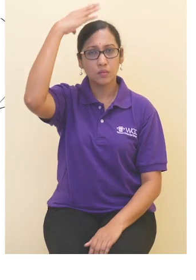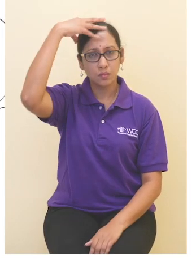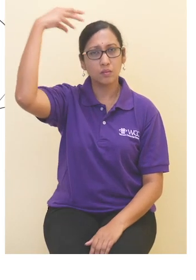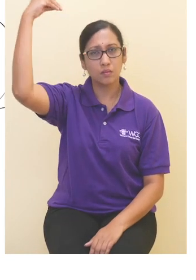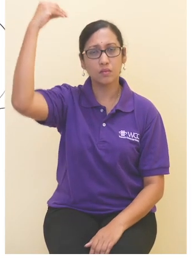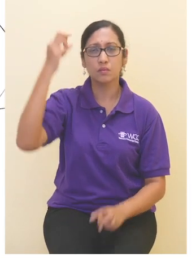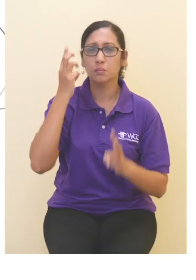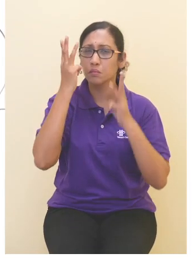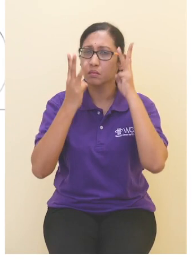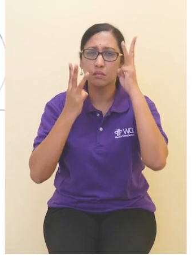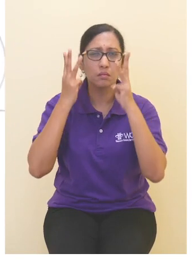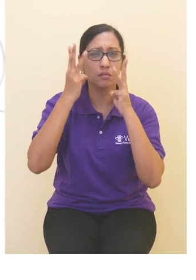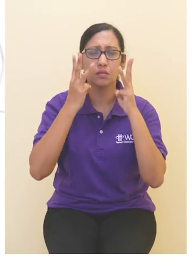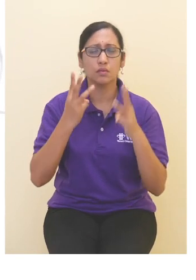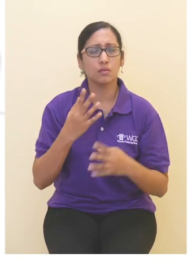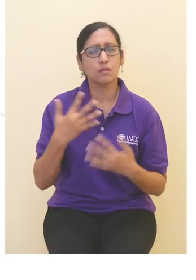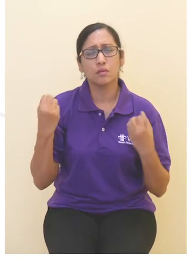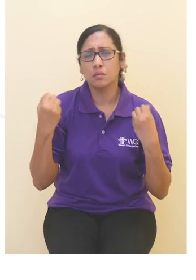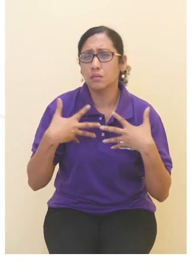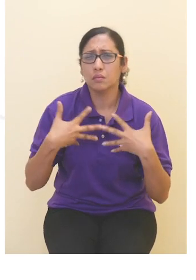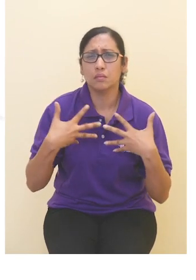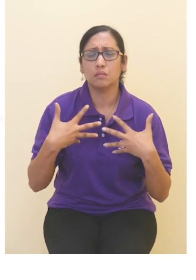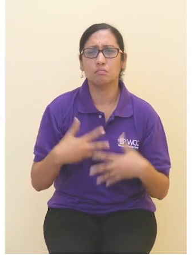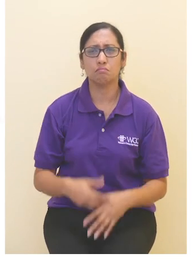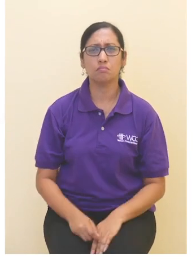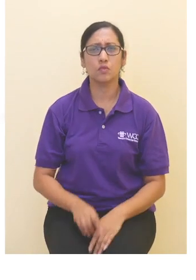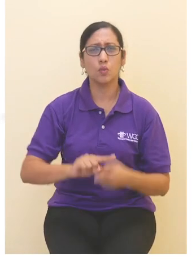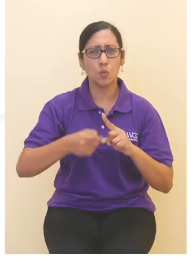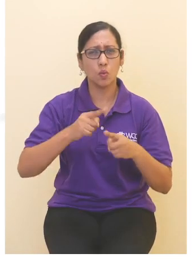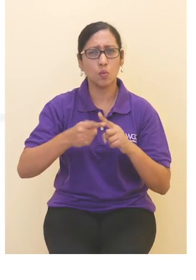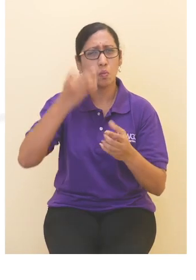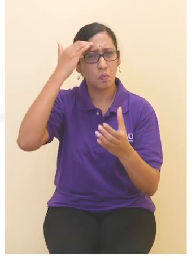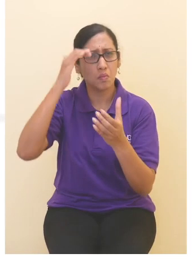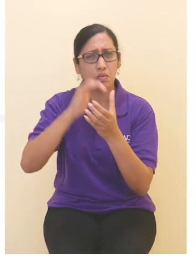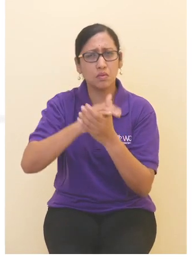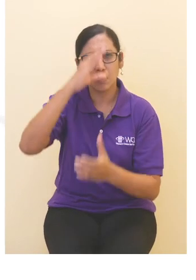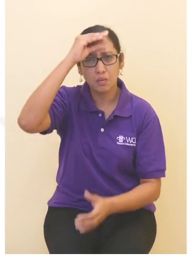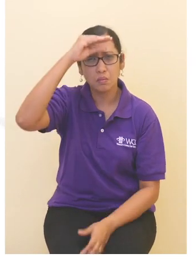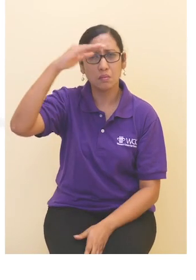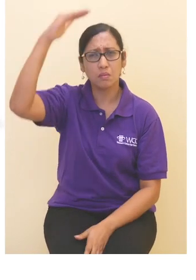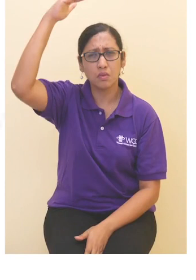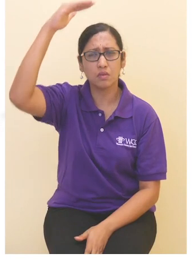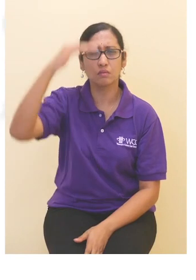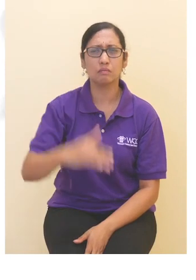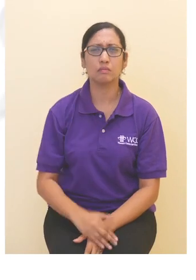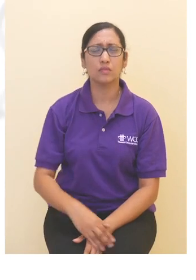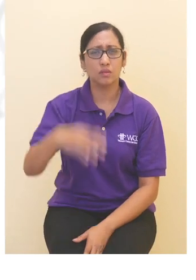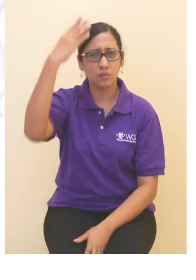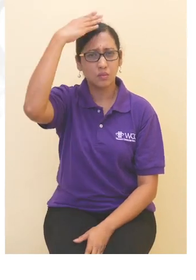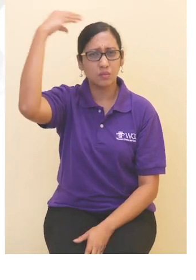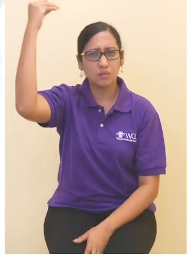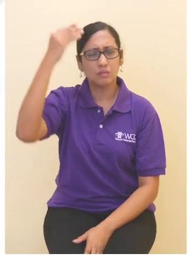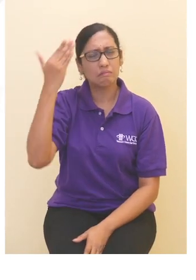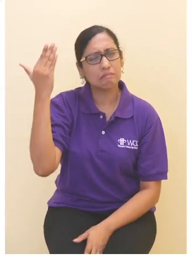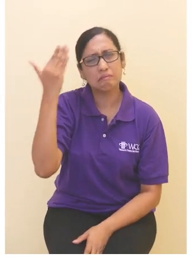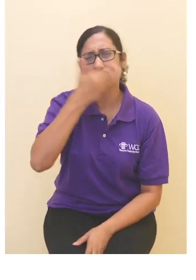Yusri bimbang tentang apa yang Hakim akan beritahu kawan-kawannya. Dia takut mereka akan